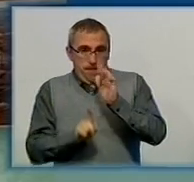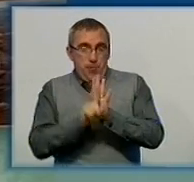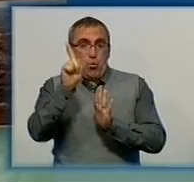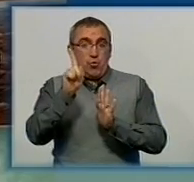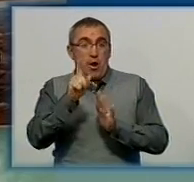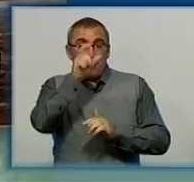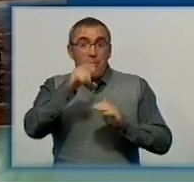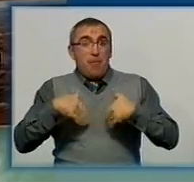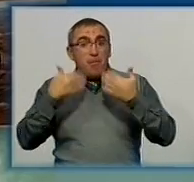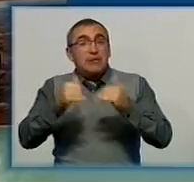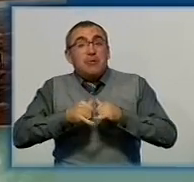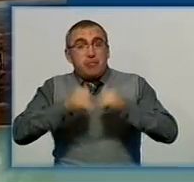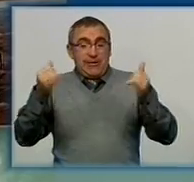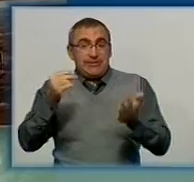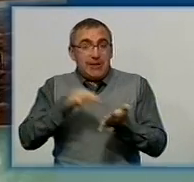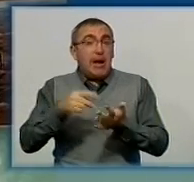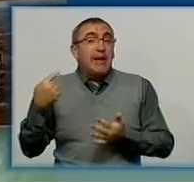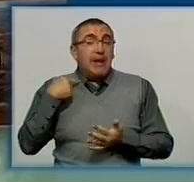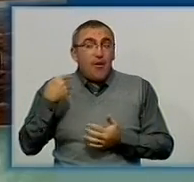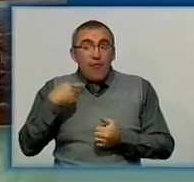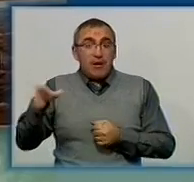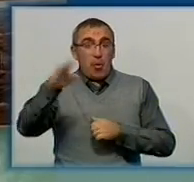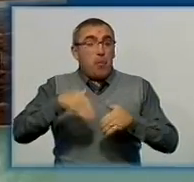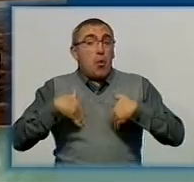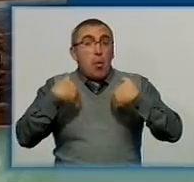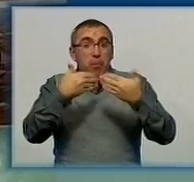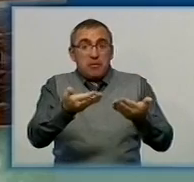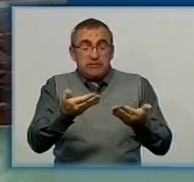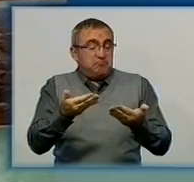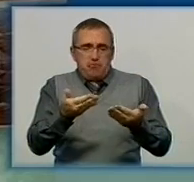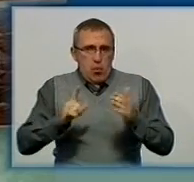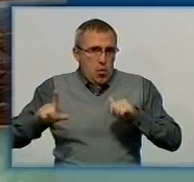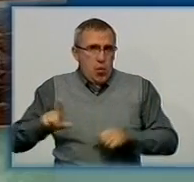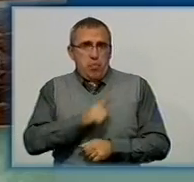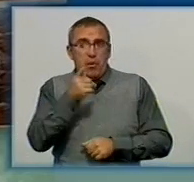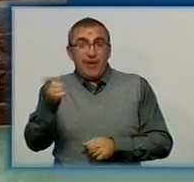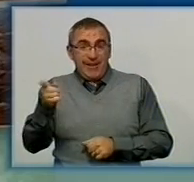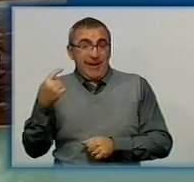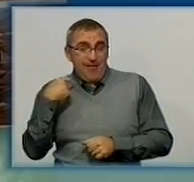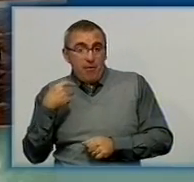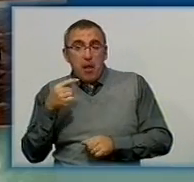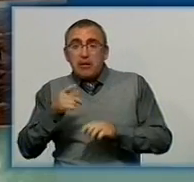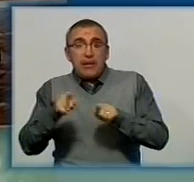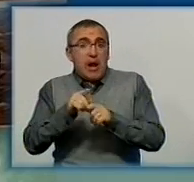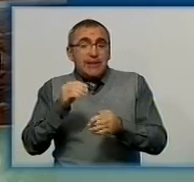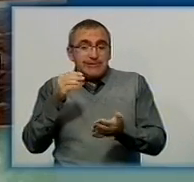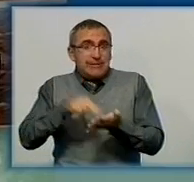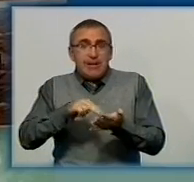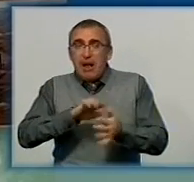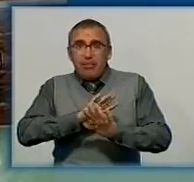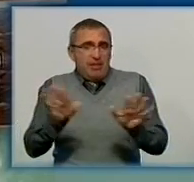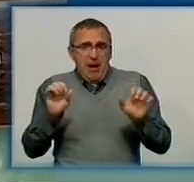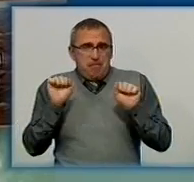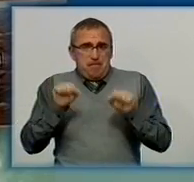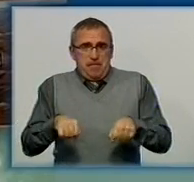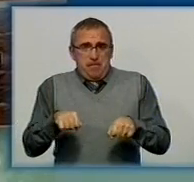збільшити ціну. Кіровоградських покупців така пропозиція обурила. Вони вважають, для них ціна непідйомна і підприємство з